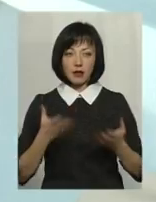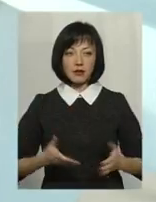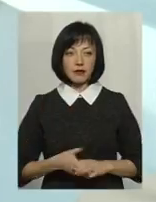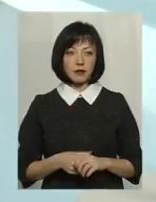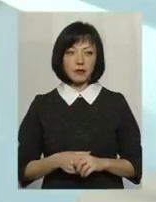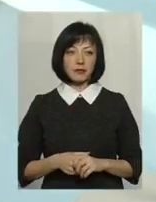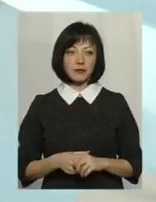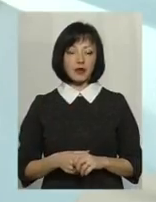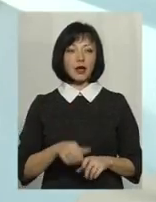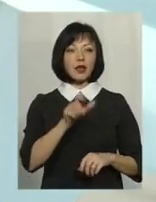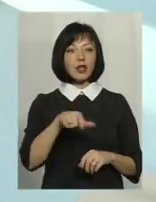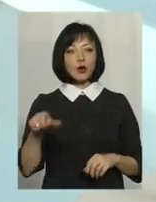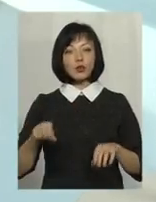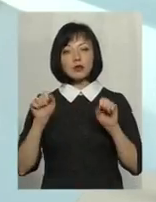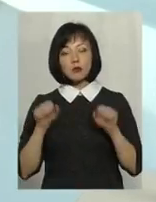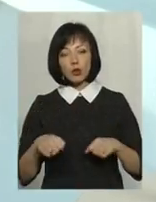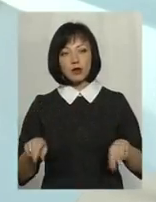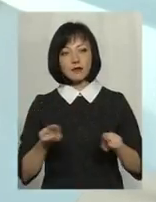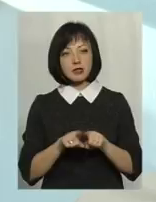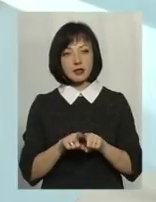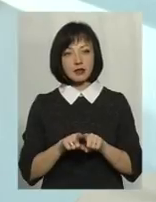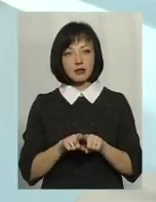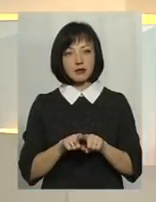люди змогли все-таки